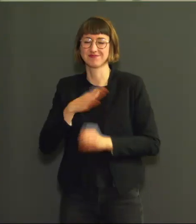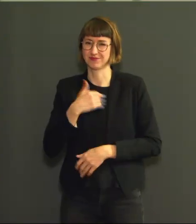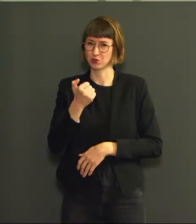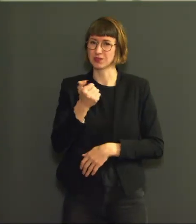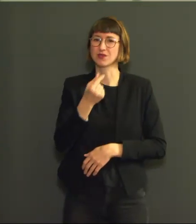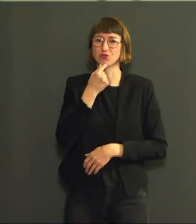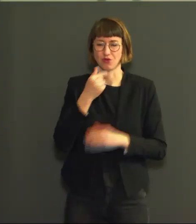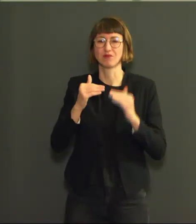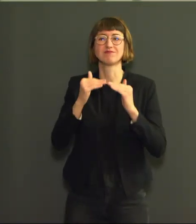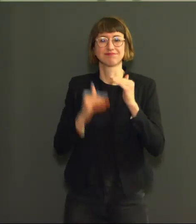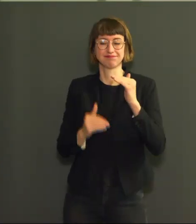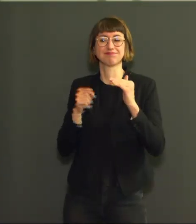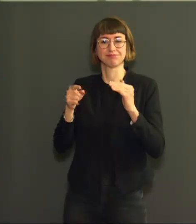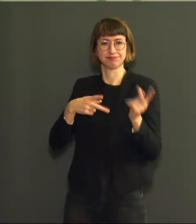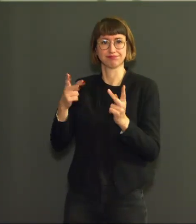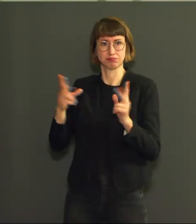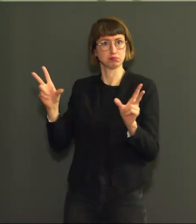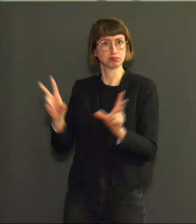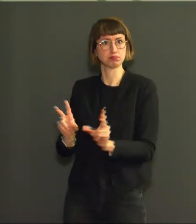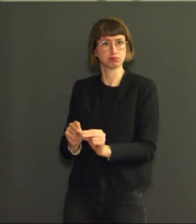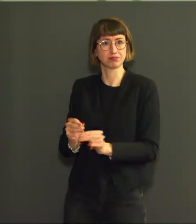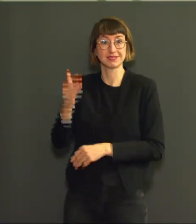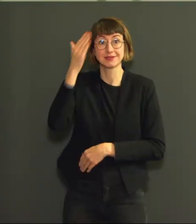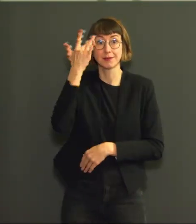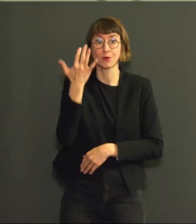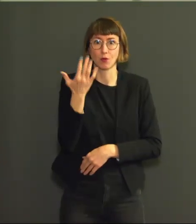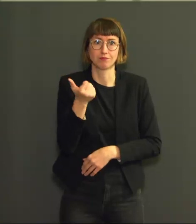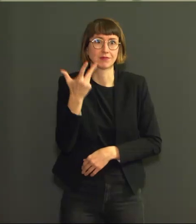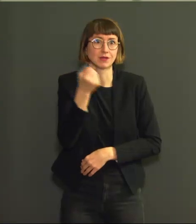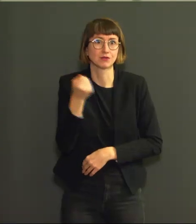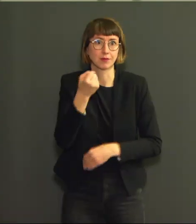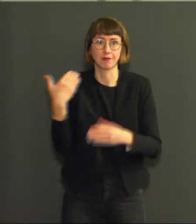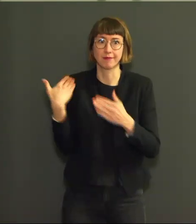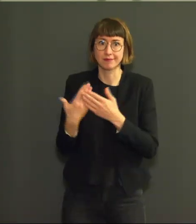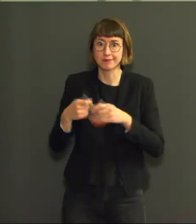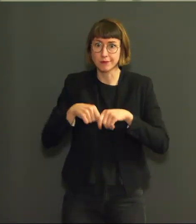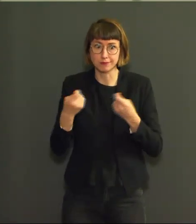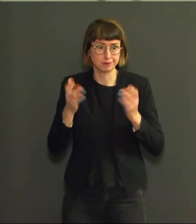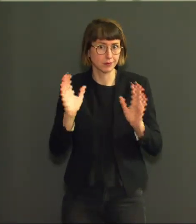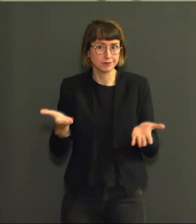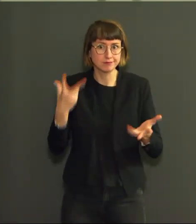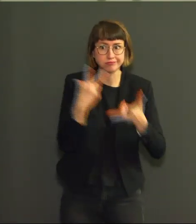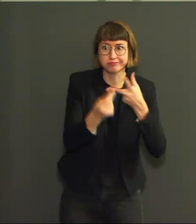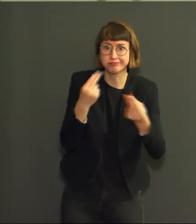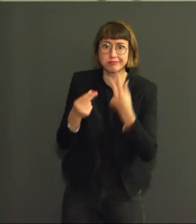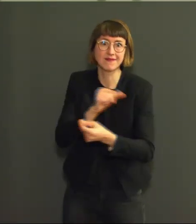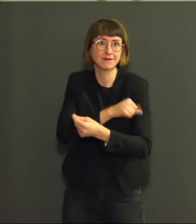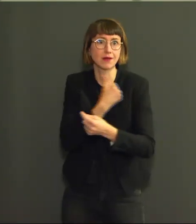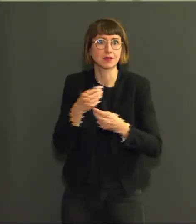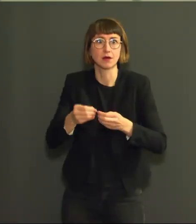dans la zone d'âge en question, alors qu'elles sont encore stables dans les groupes d'âge plus jeunes.